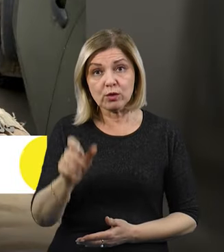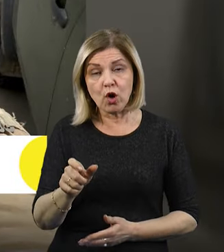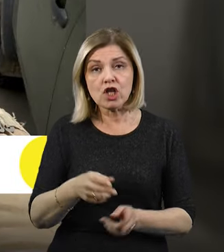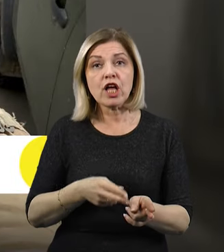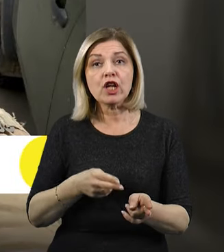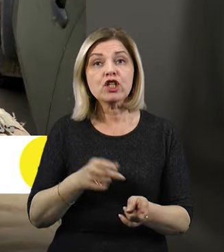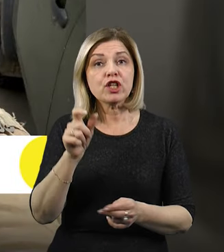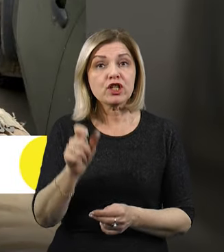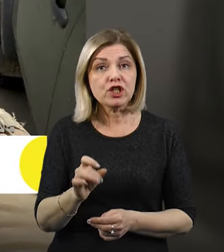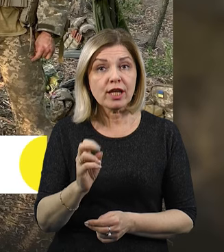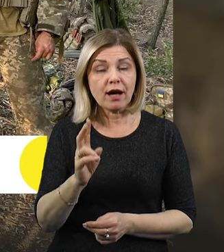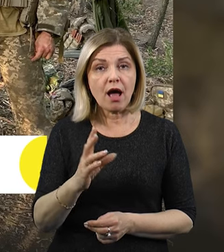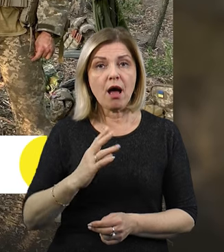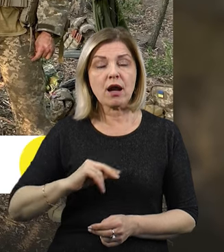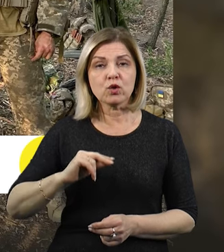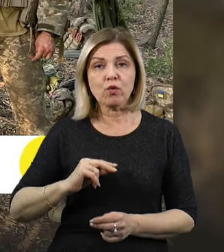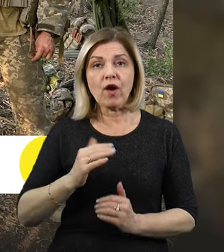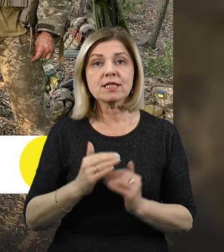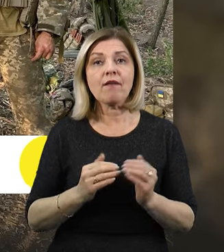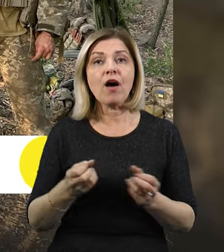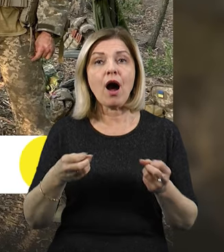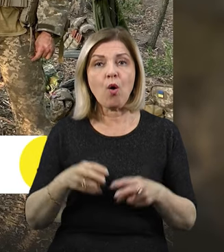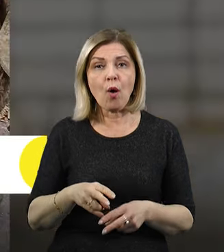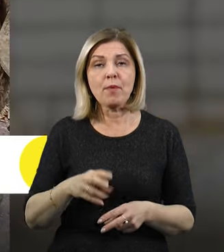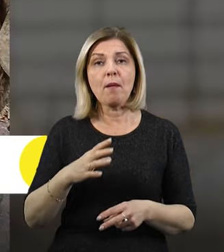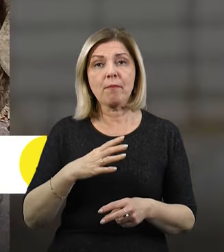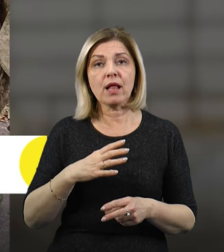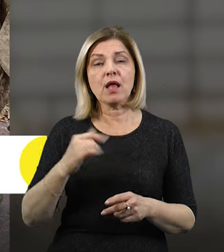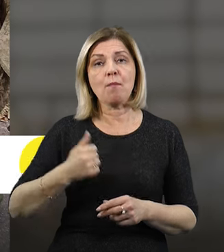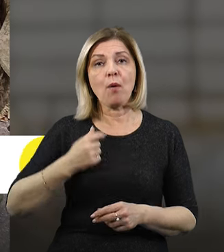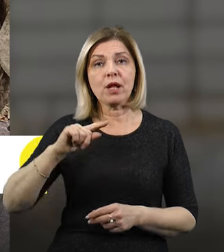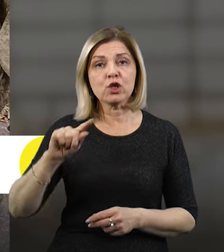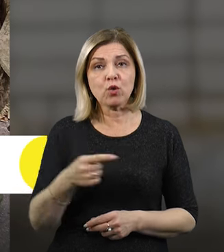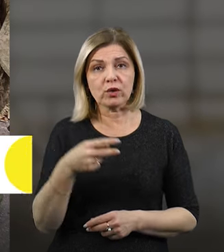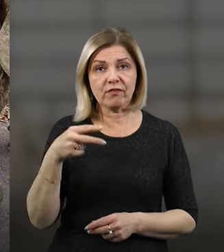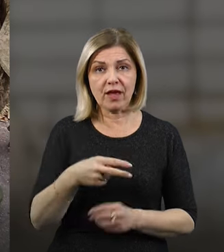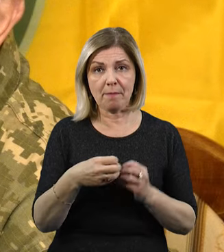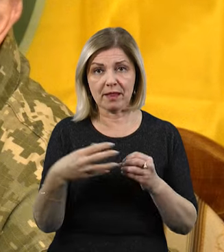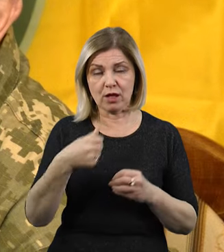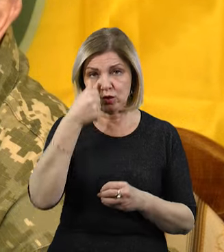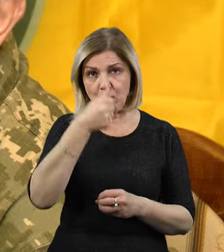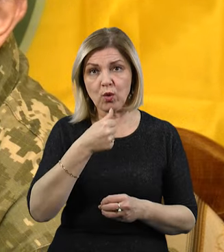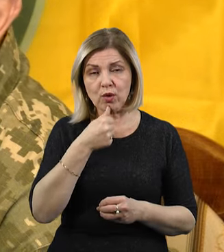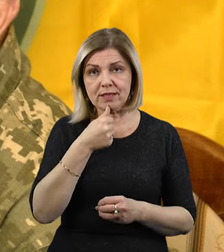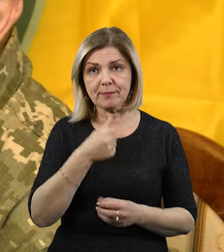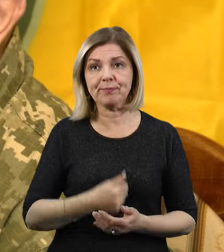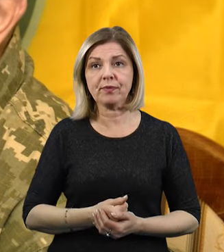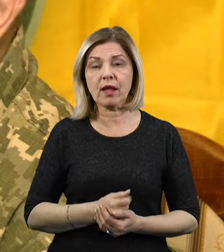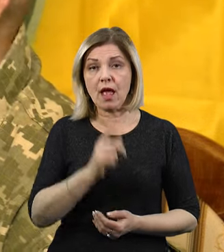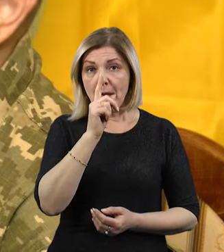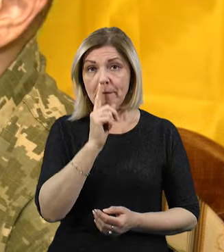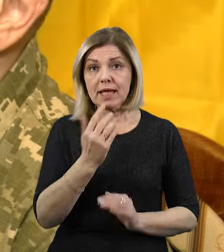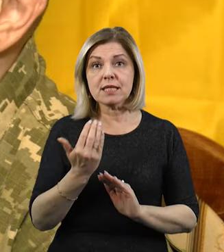Попрацювавши за фахом, був мобілізований в 2015 році. Згадує свій перший бойовий виїзд. Я місяць назад, взагалі,